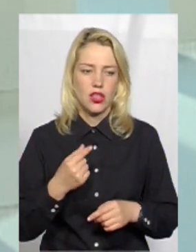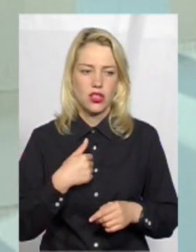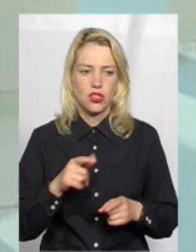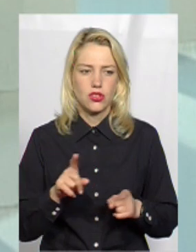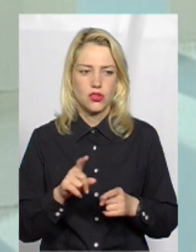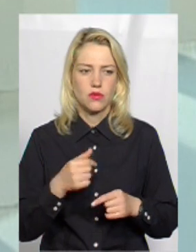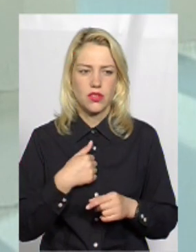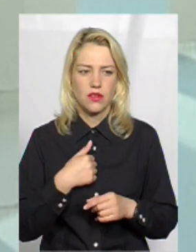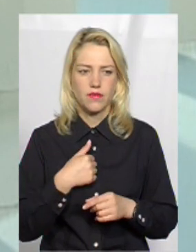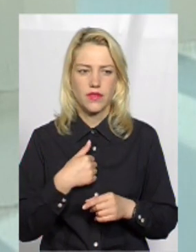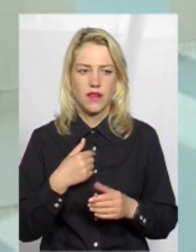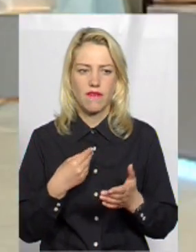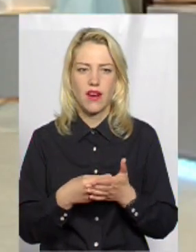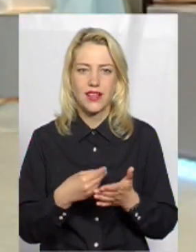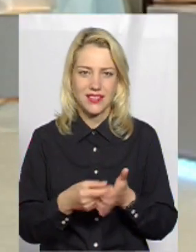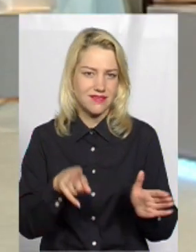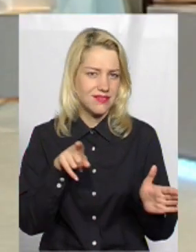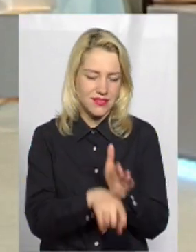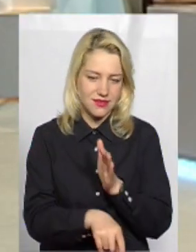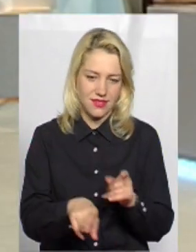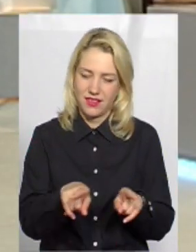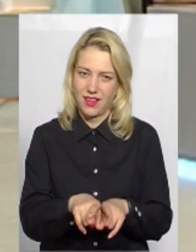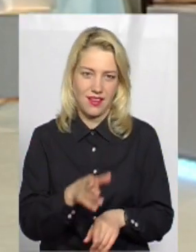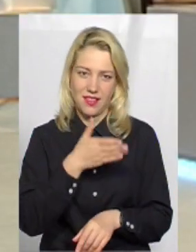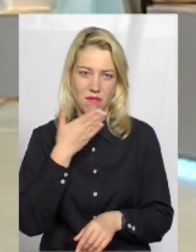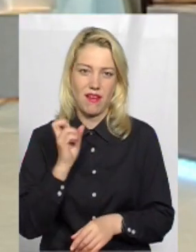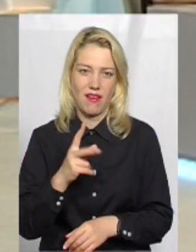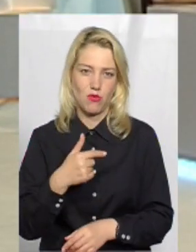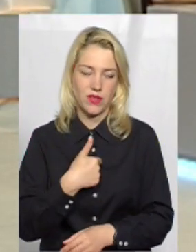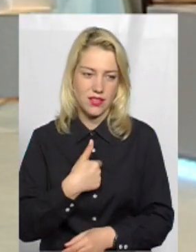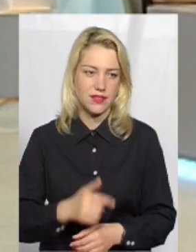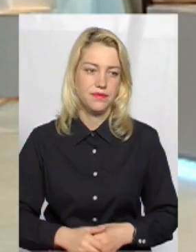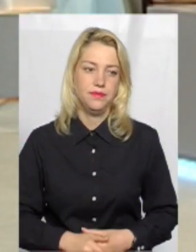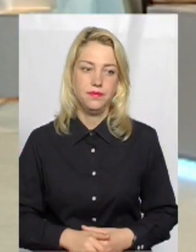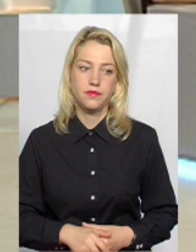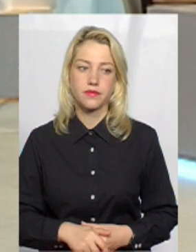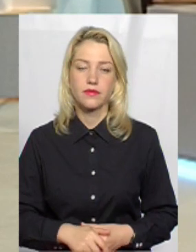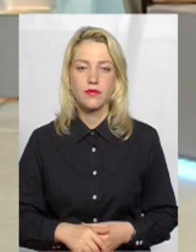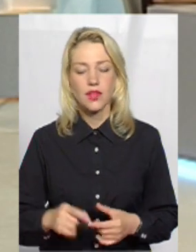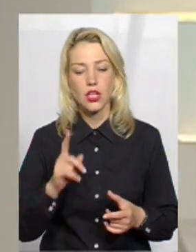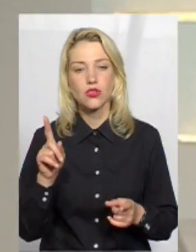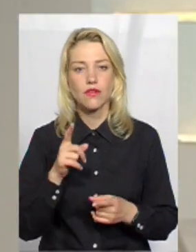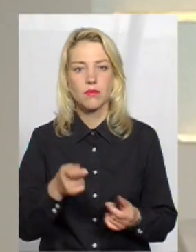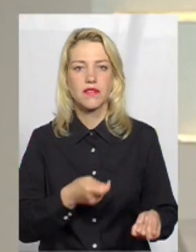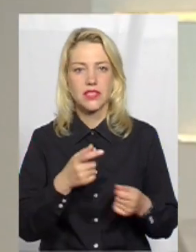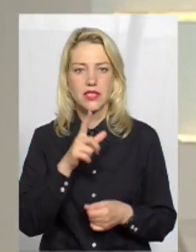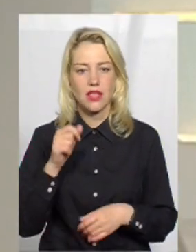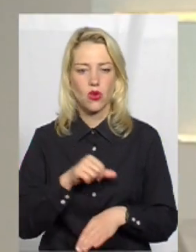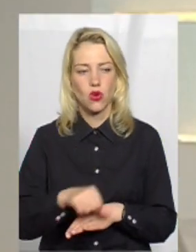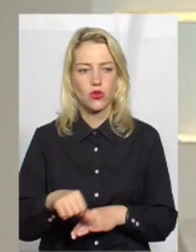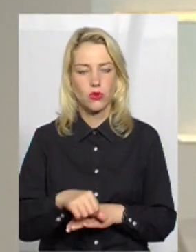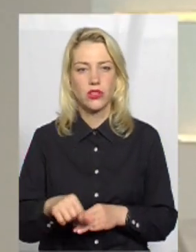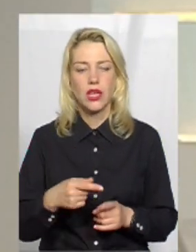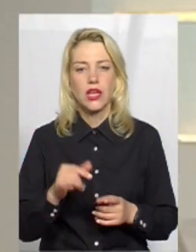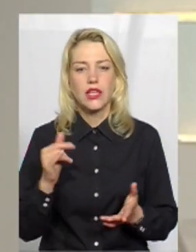з яких я був. Такої вартості проїзду, як в нас, немає ніде. Є вже якісь лайфхаки, які ви привезли за кордону і